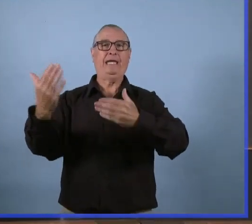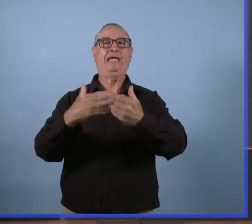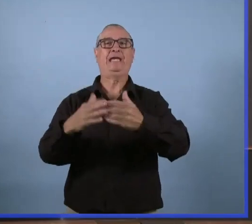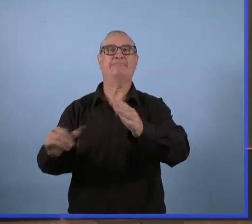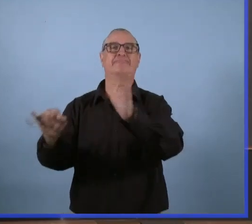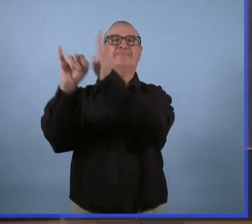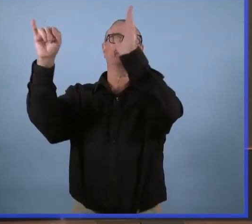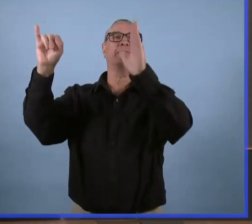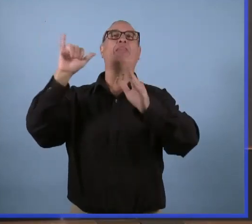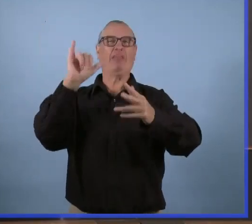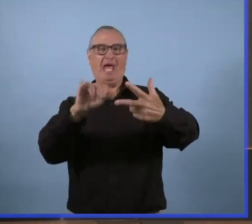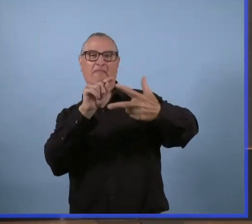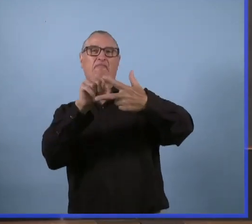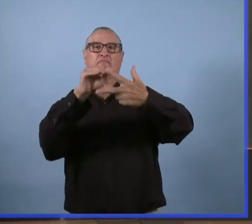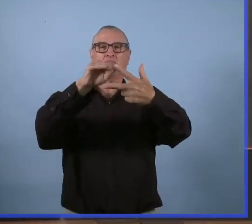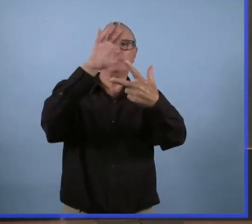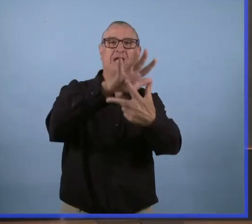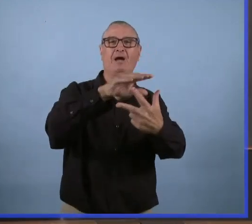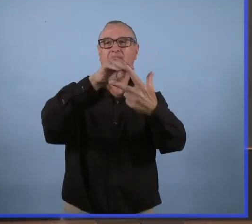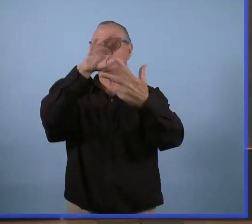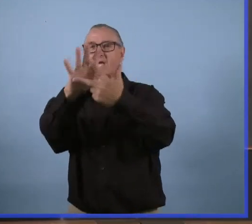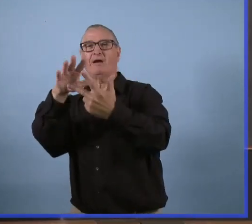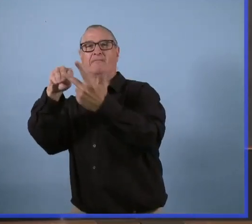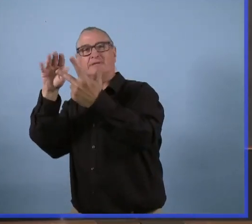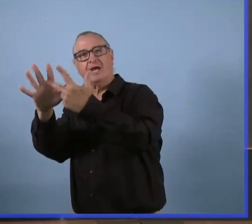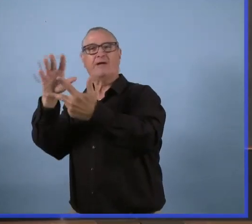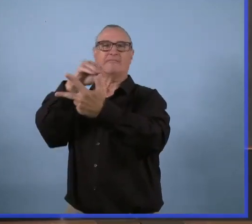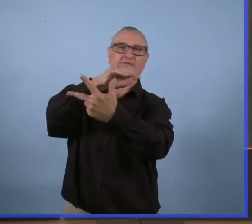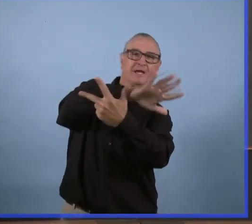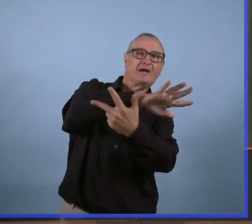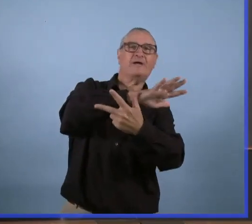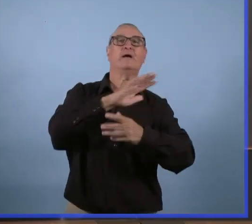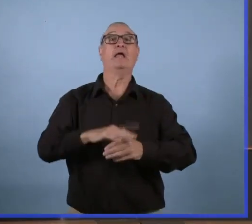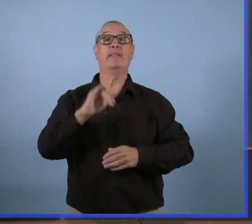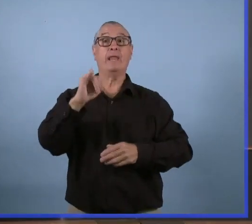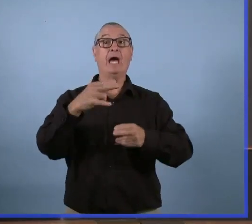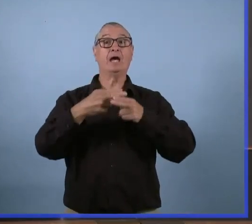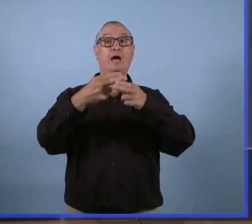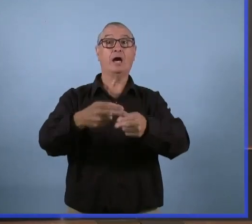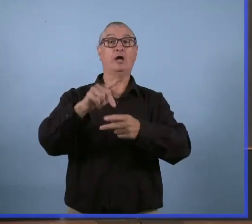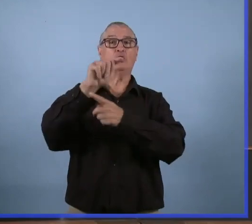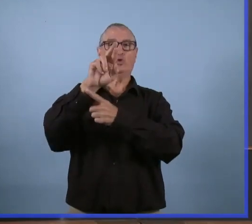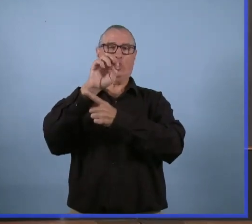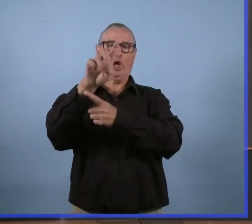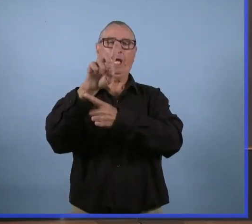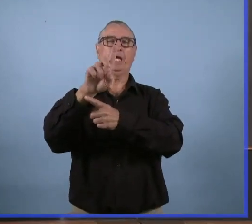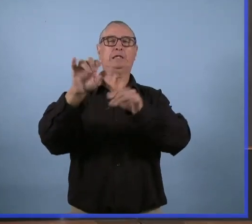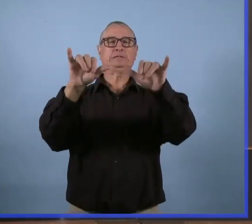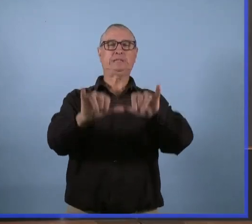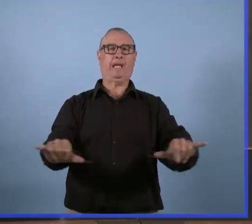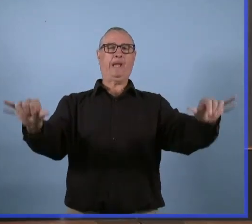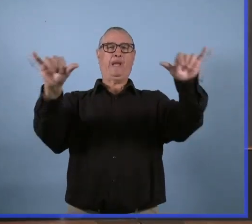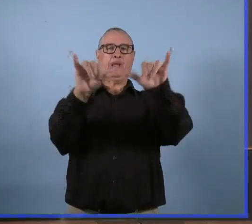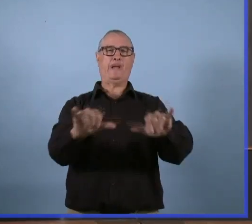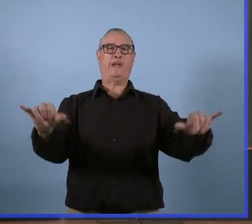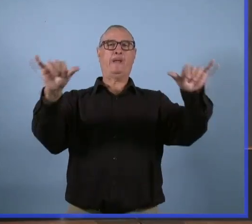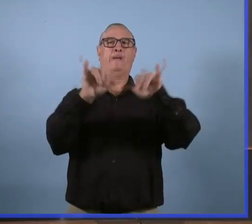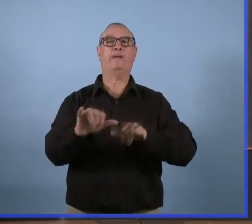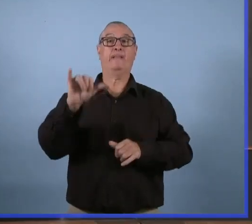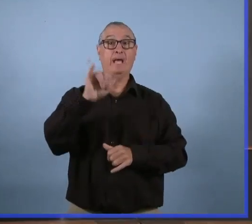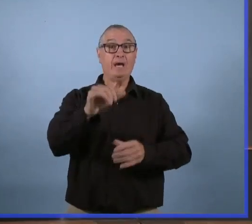de mettre en avant ces tendances. A partir de lundi, ces données seront disponibles à www.gov.mb